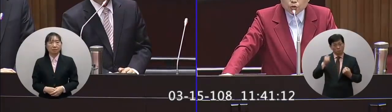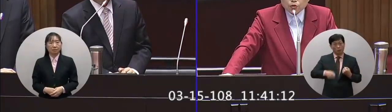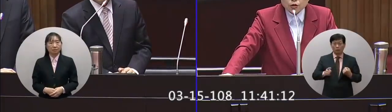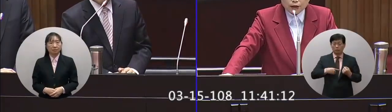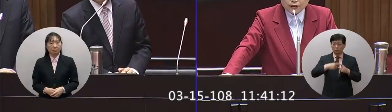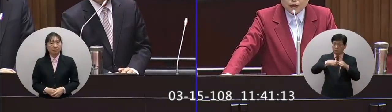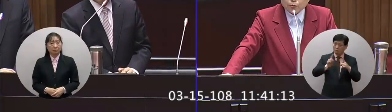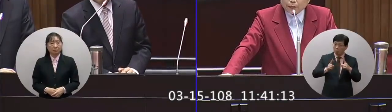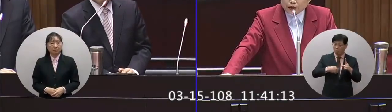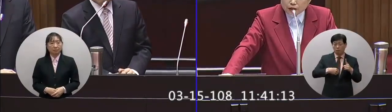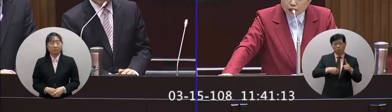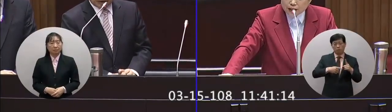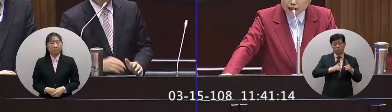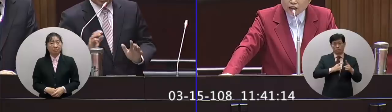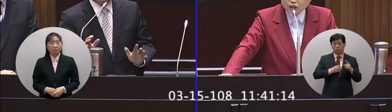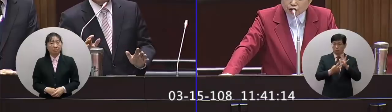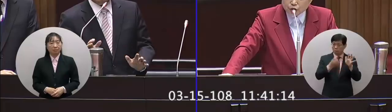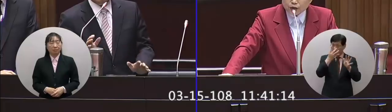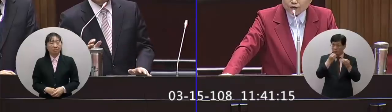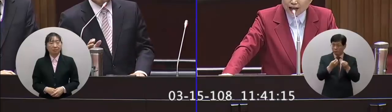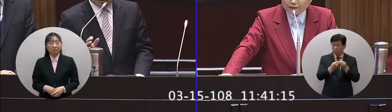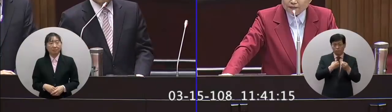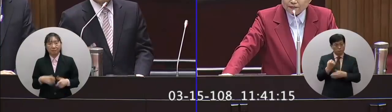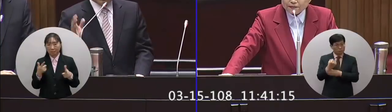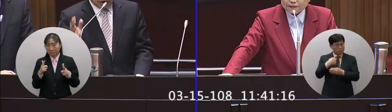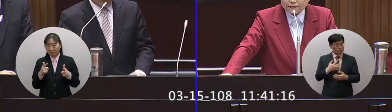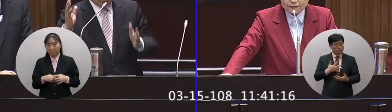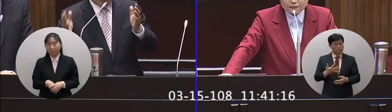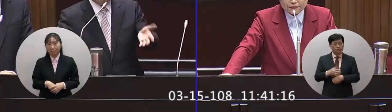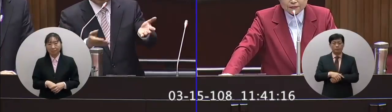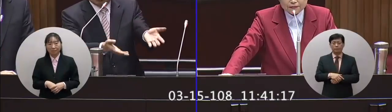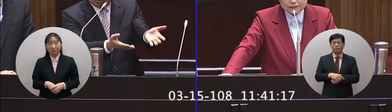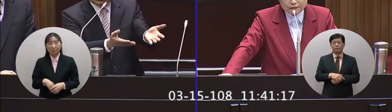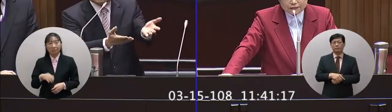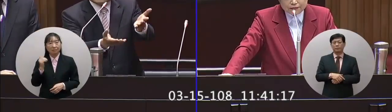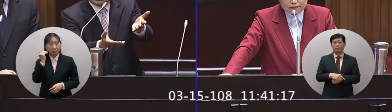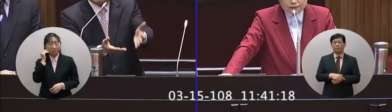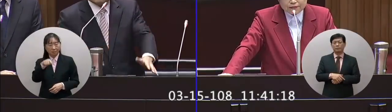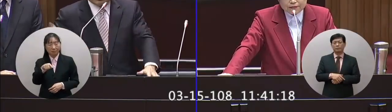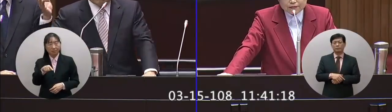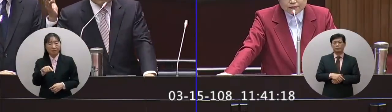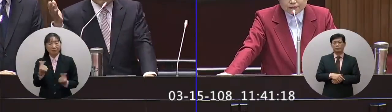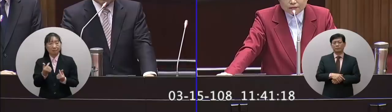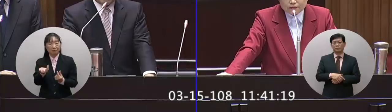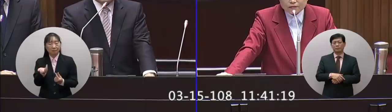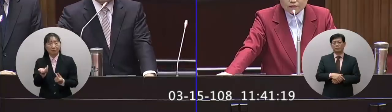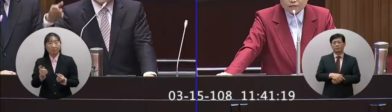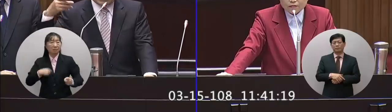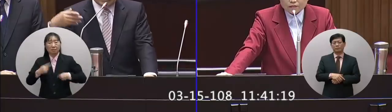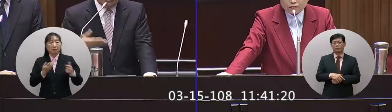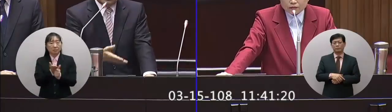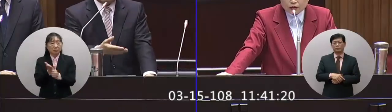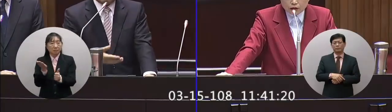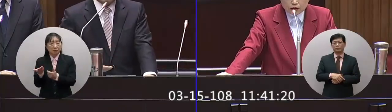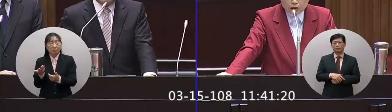到什麼刑度你院長不便表示意見還是你支持我的法案不是這個如果是像說這種什麼隨